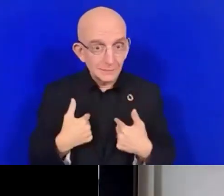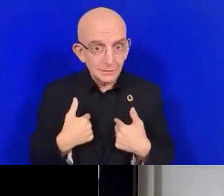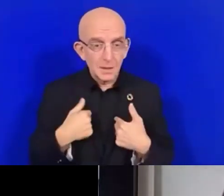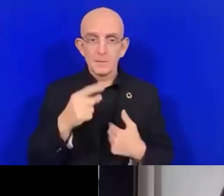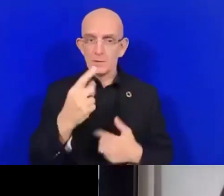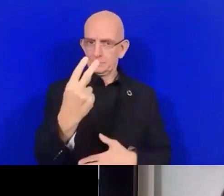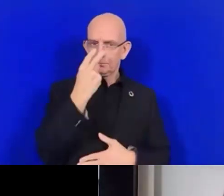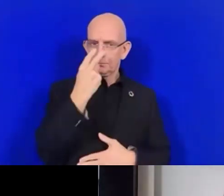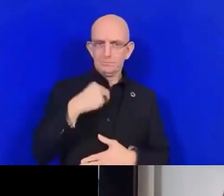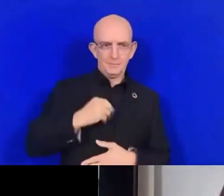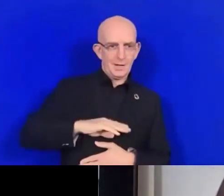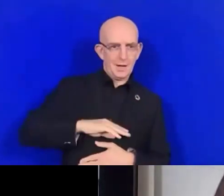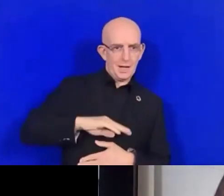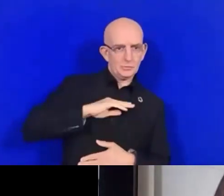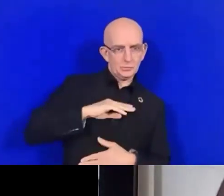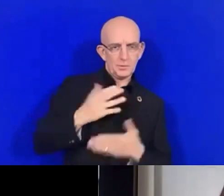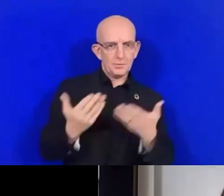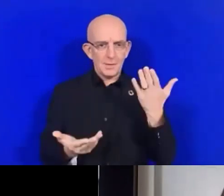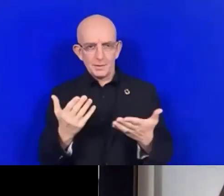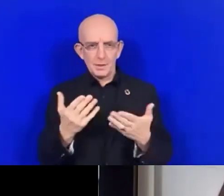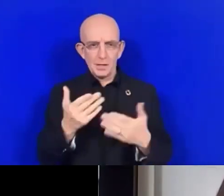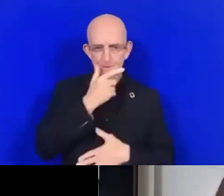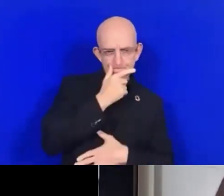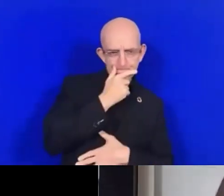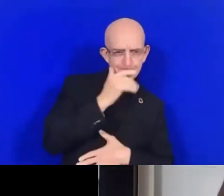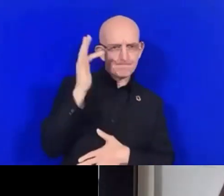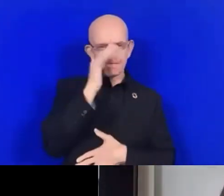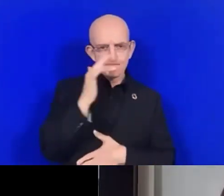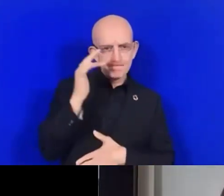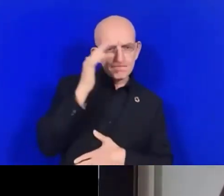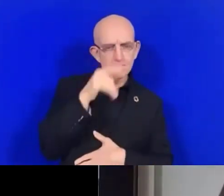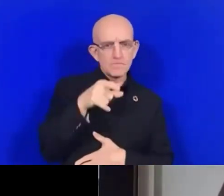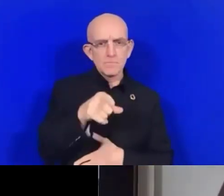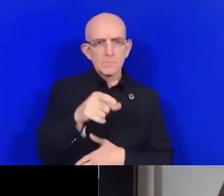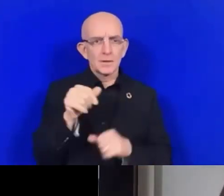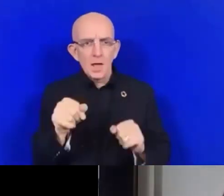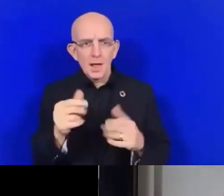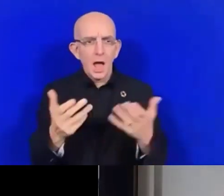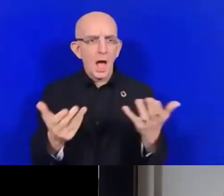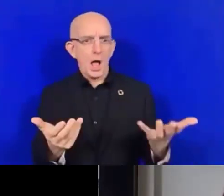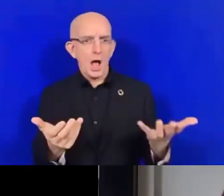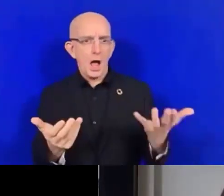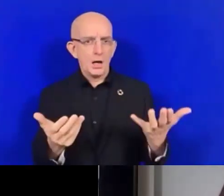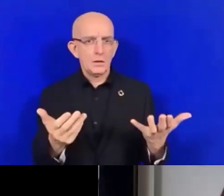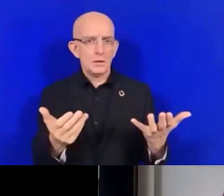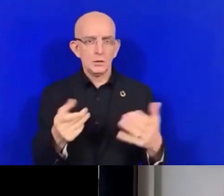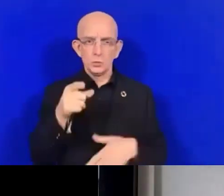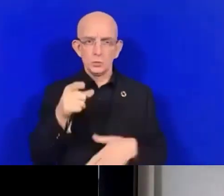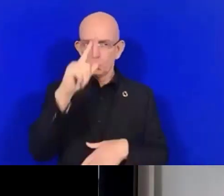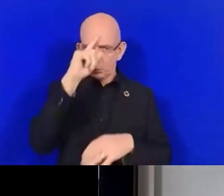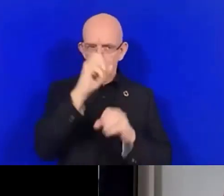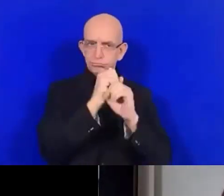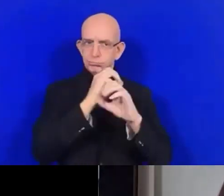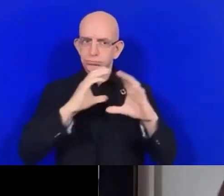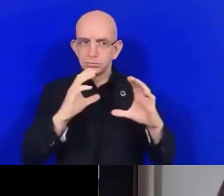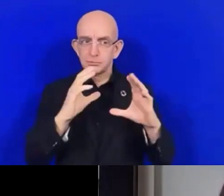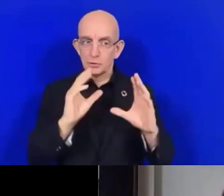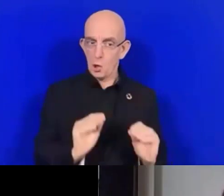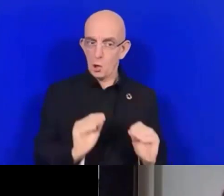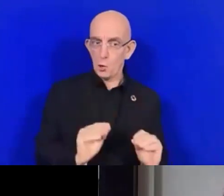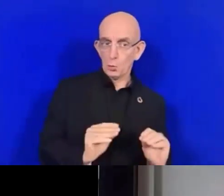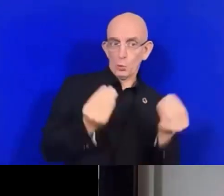type différent de soutien pour avoir accès à certaines choses. Pour ceux qui sont plus jeunes et qui ont accès à la technologie, ils peuvent